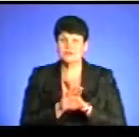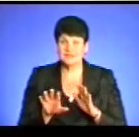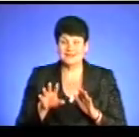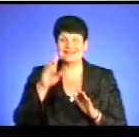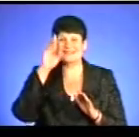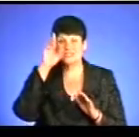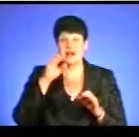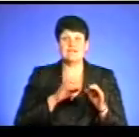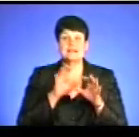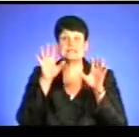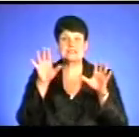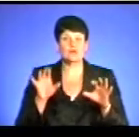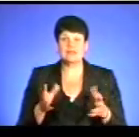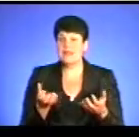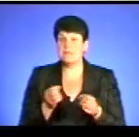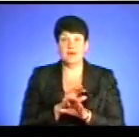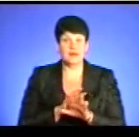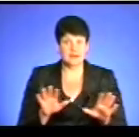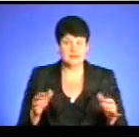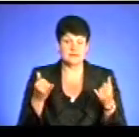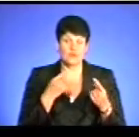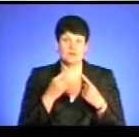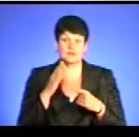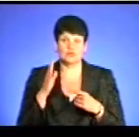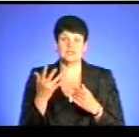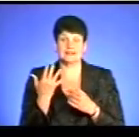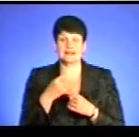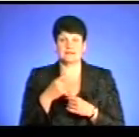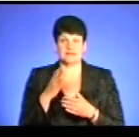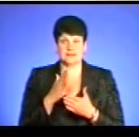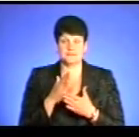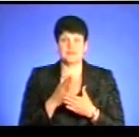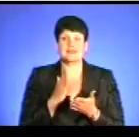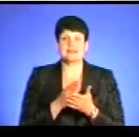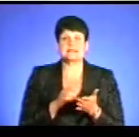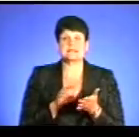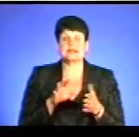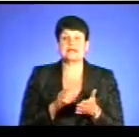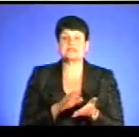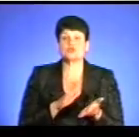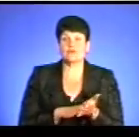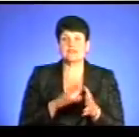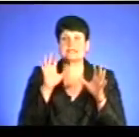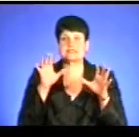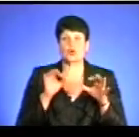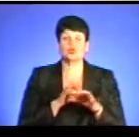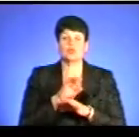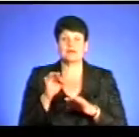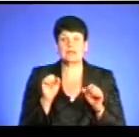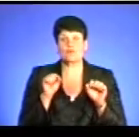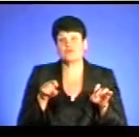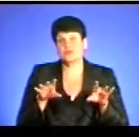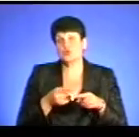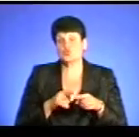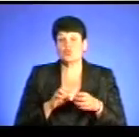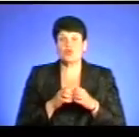законопроект не прийняла, до речі, ми зараз про нього поговоримо, у нас ще є кілька хвилин, є зареєстрований законопроект, який міг би вирішити цю проблему,